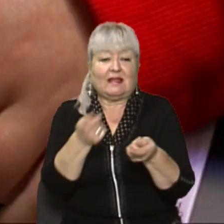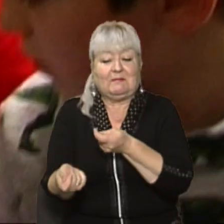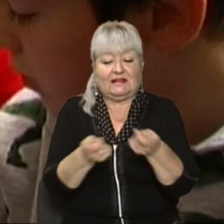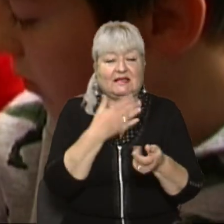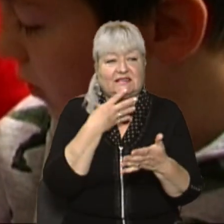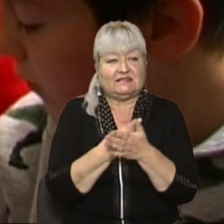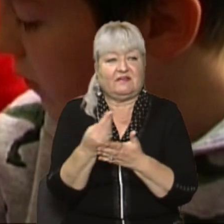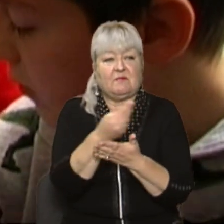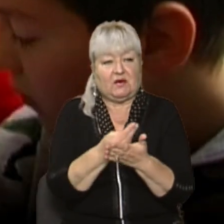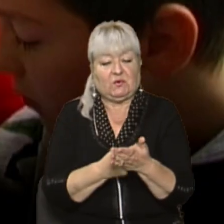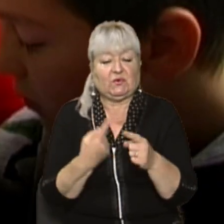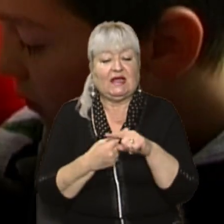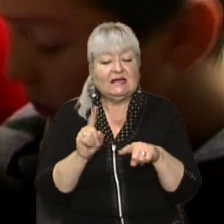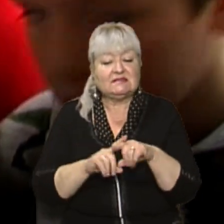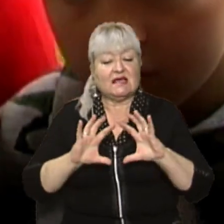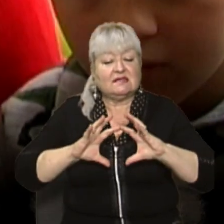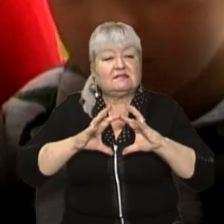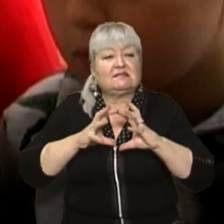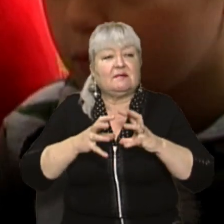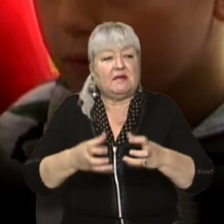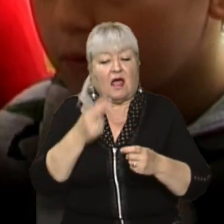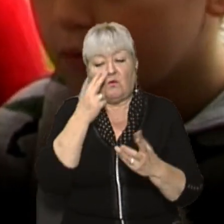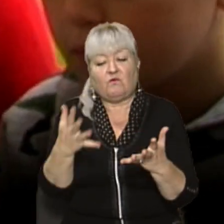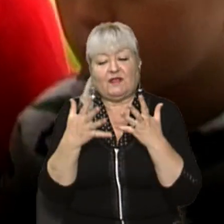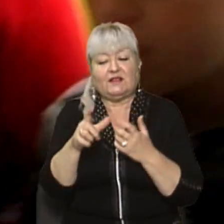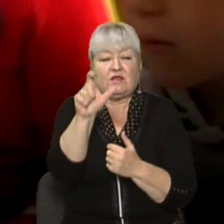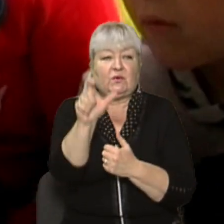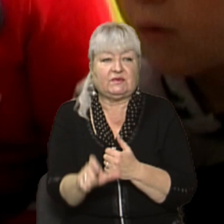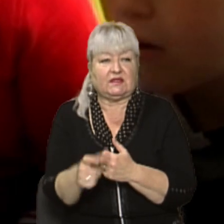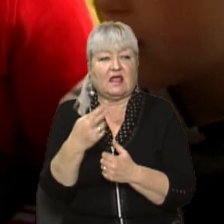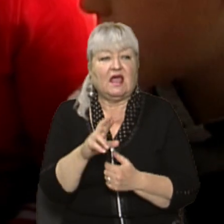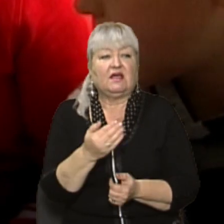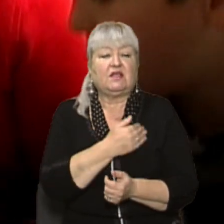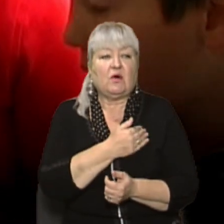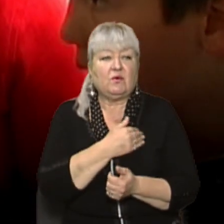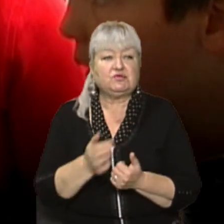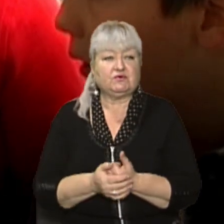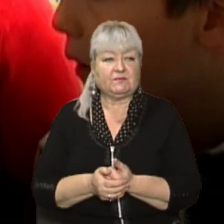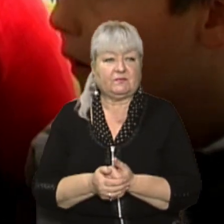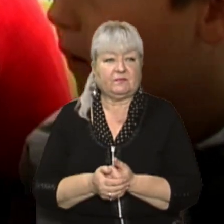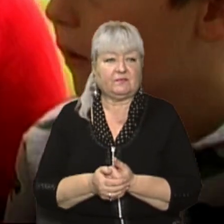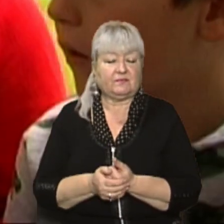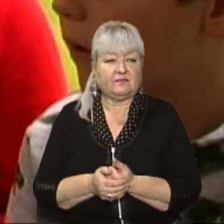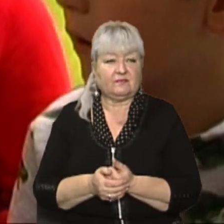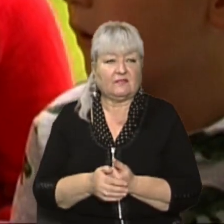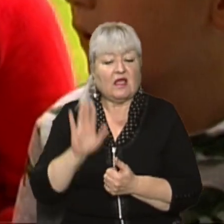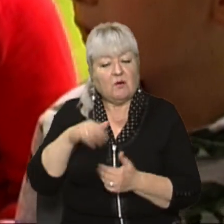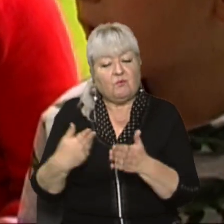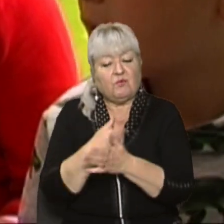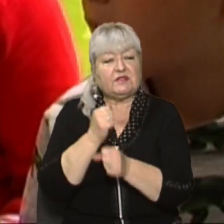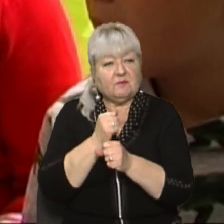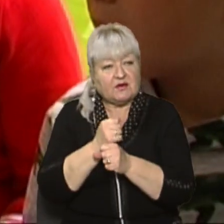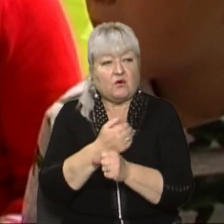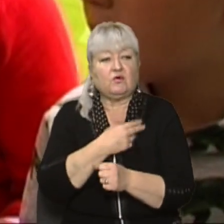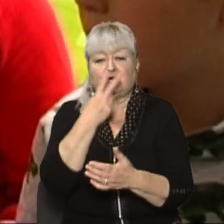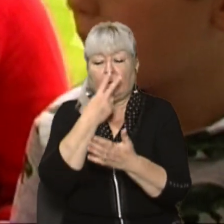малюнок. Це земля в вигляді людини. Я хочу потім перероблю цей малюнок, хочу показати ним,